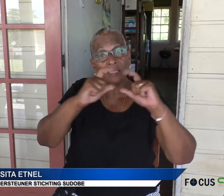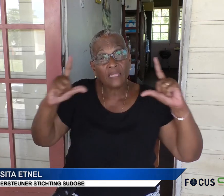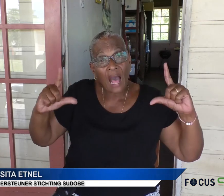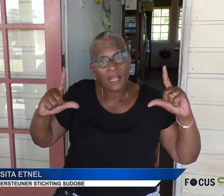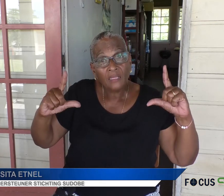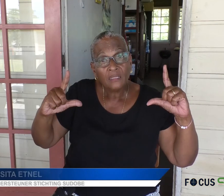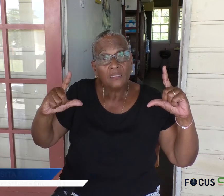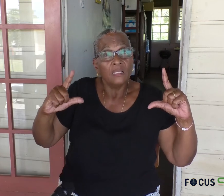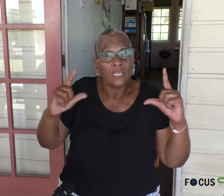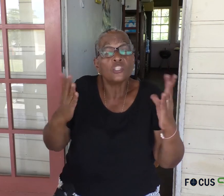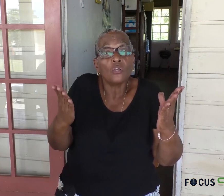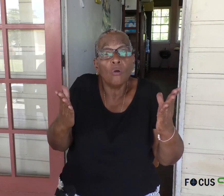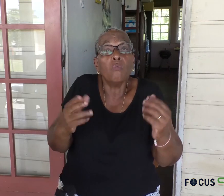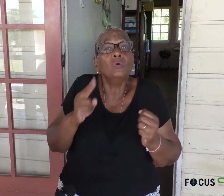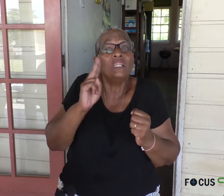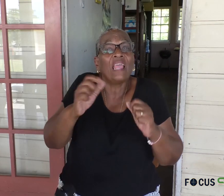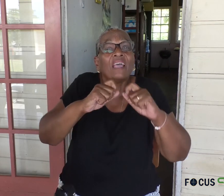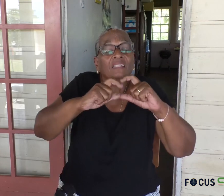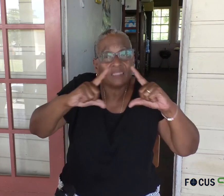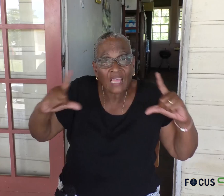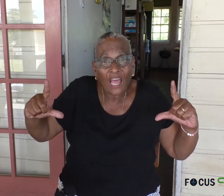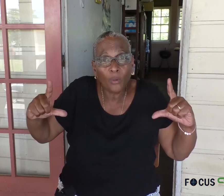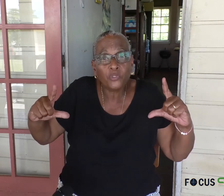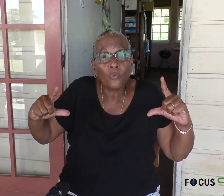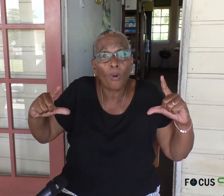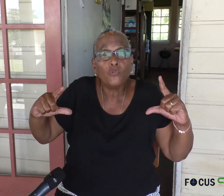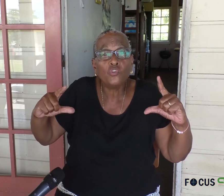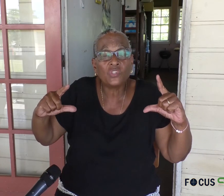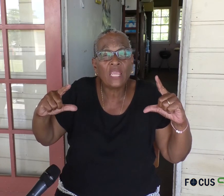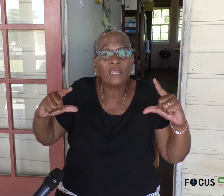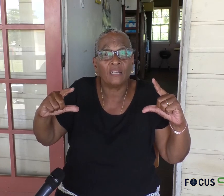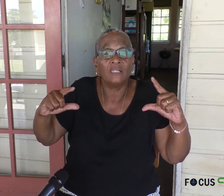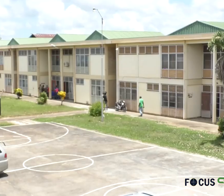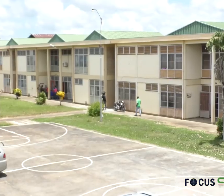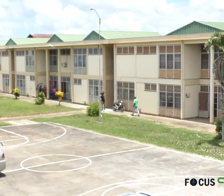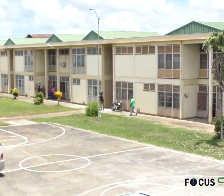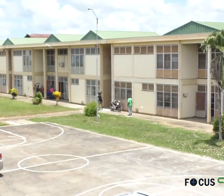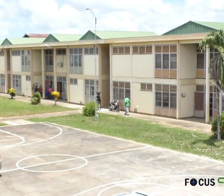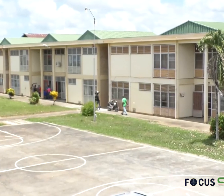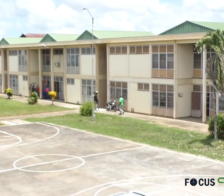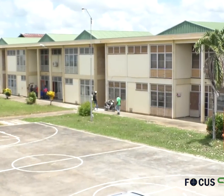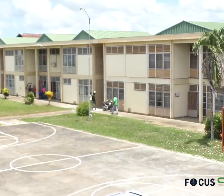gebarentaal is gewoon een echte taal om te communiceren.